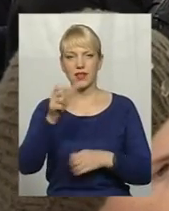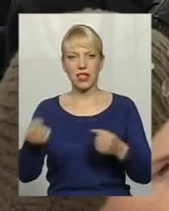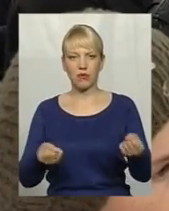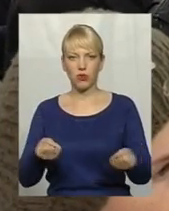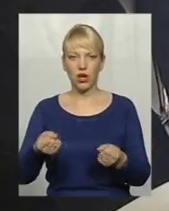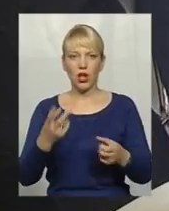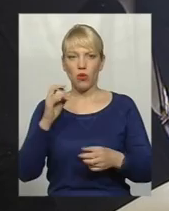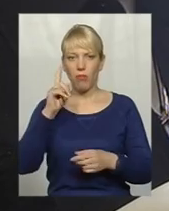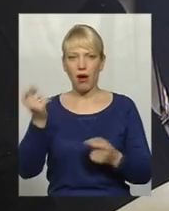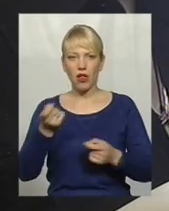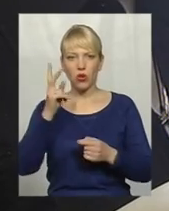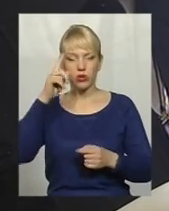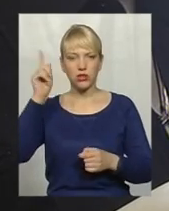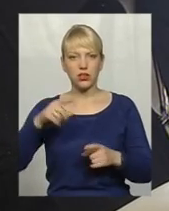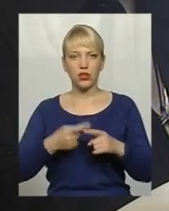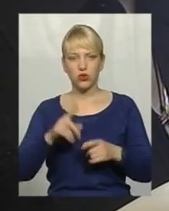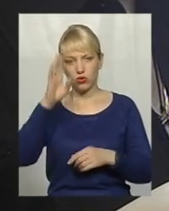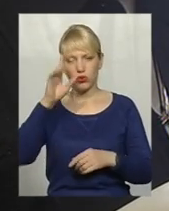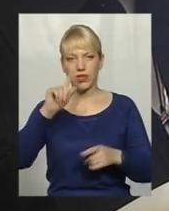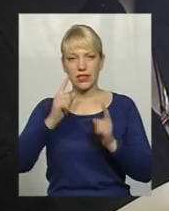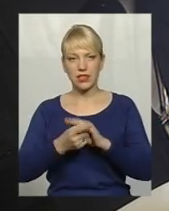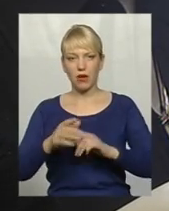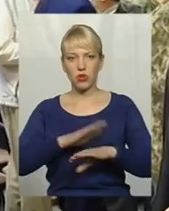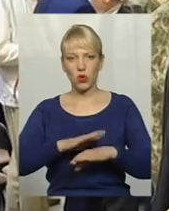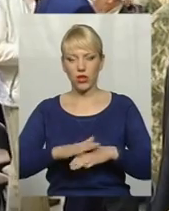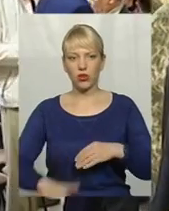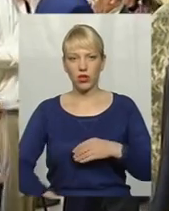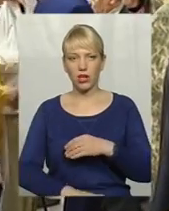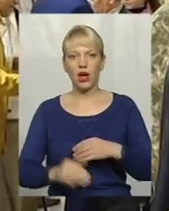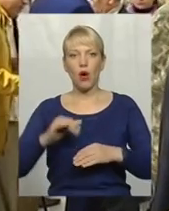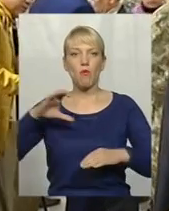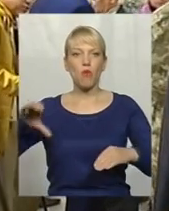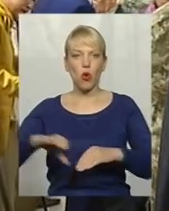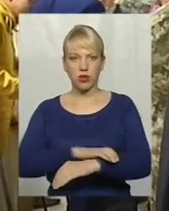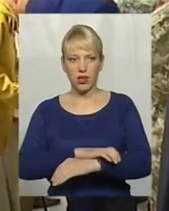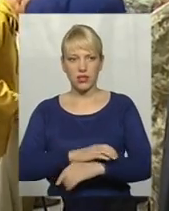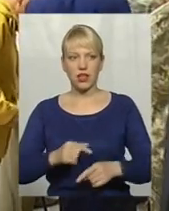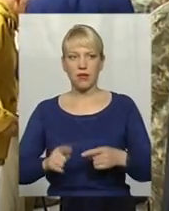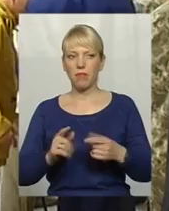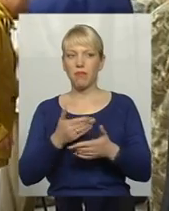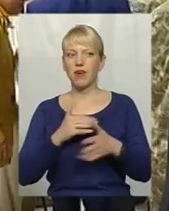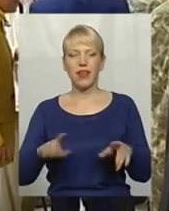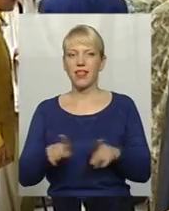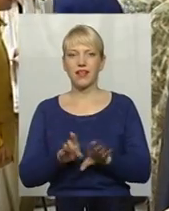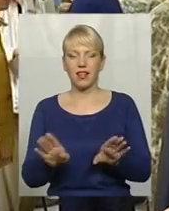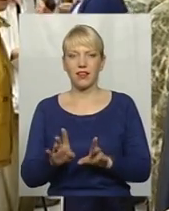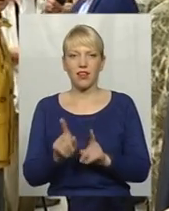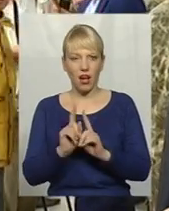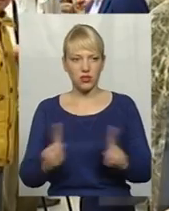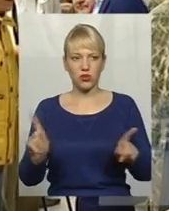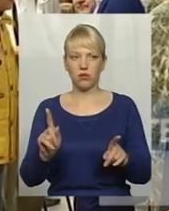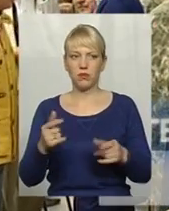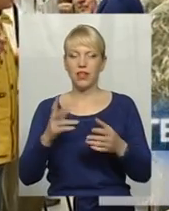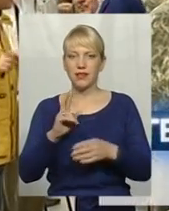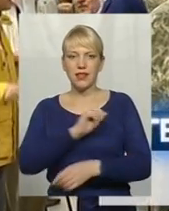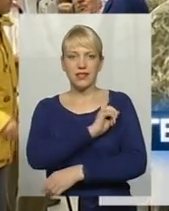Та мало хто здогадується, що у чоловіка замість руки, ноги, протези. Ми не такі вже особливі, не сильно відвічаємося.